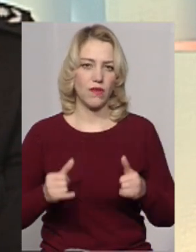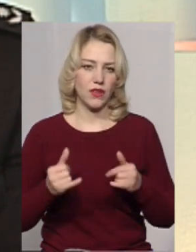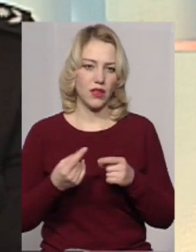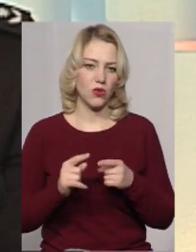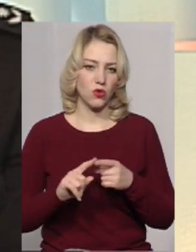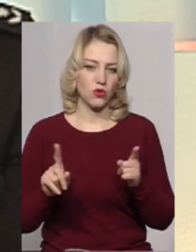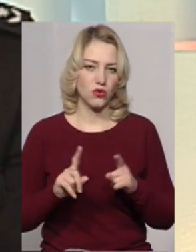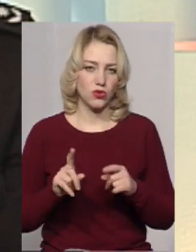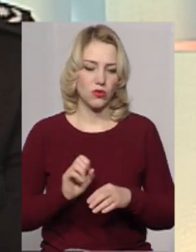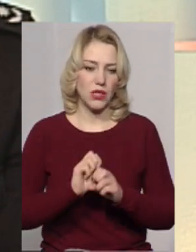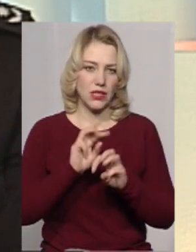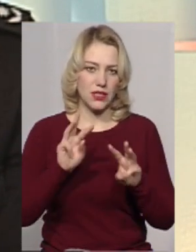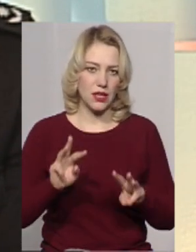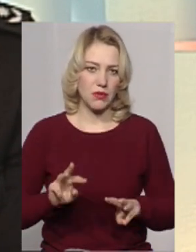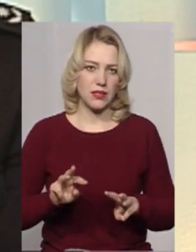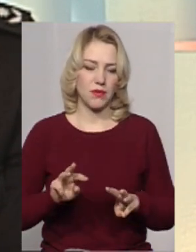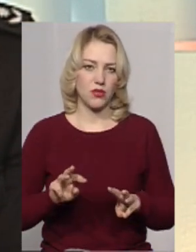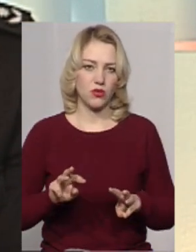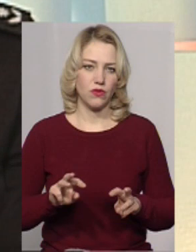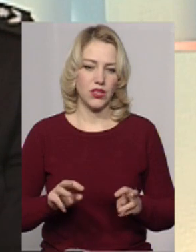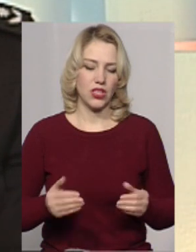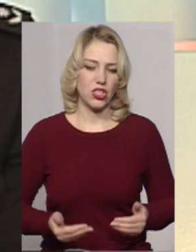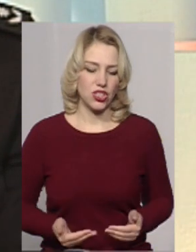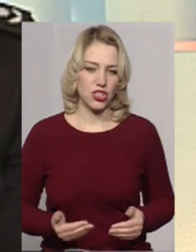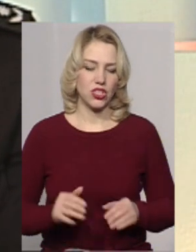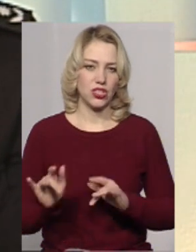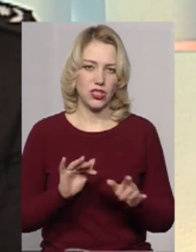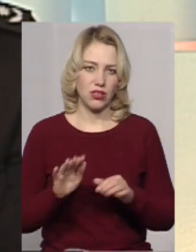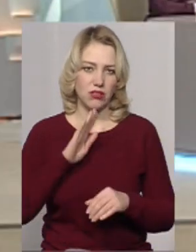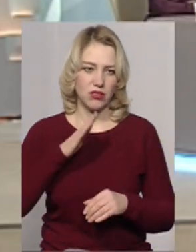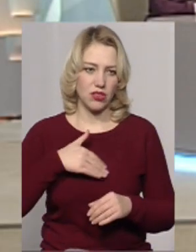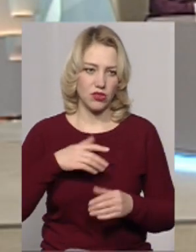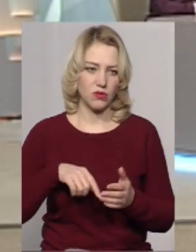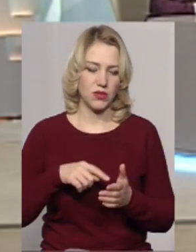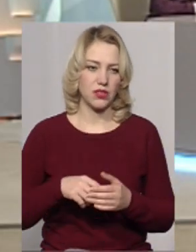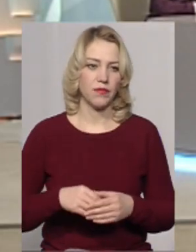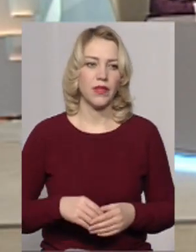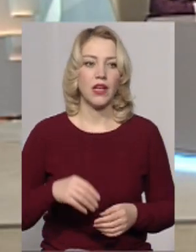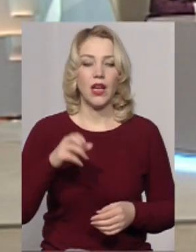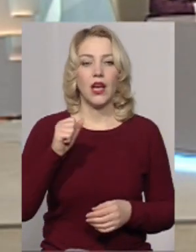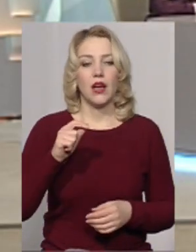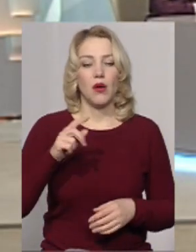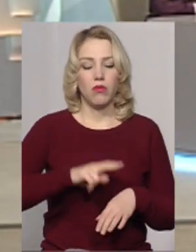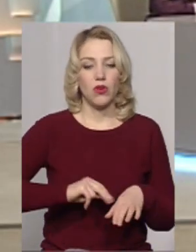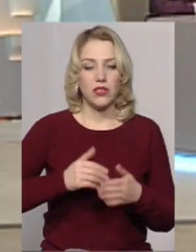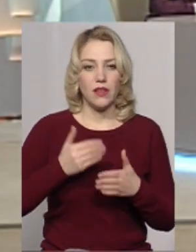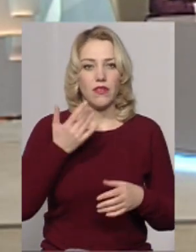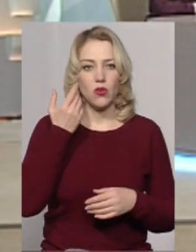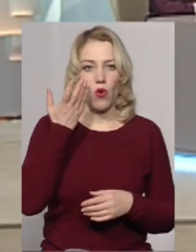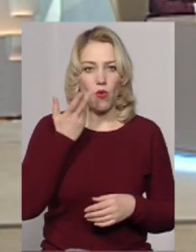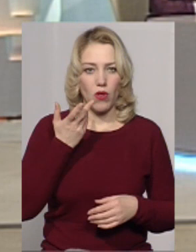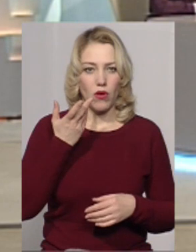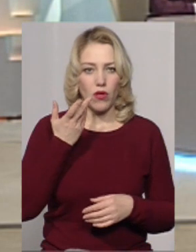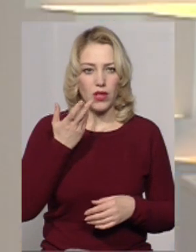того, щоб забезпечувати життєзабезпечення нашого міста. Пане Віталію, поліція відколи користується